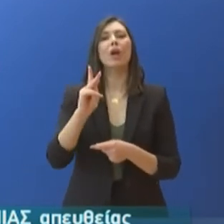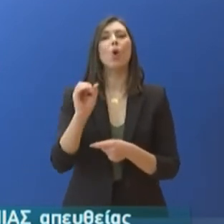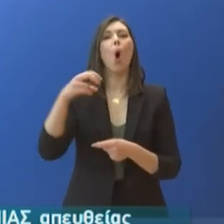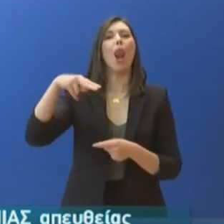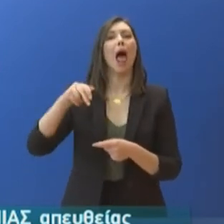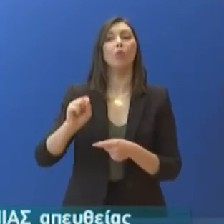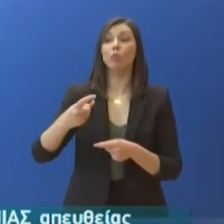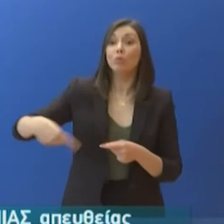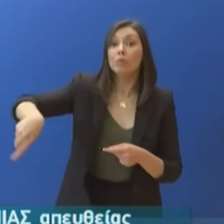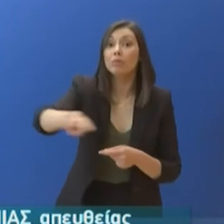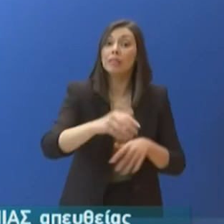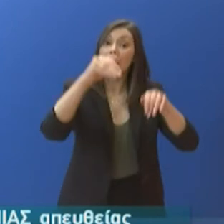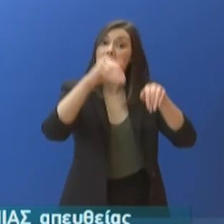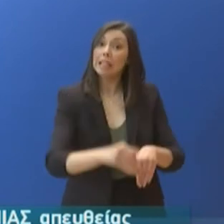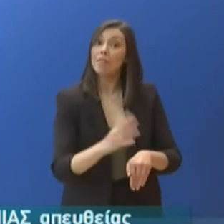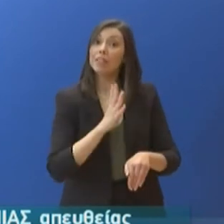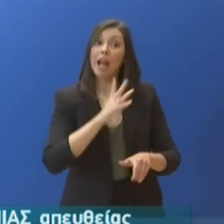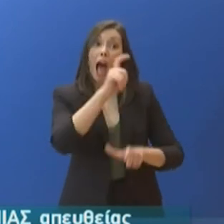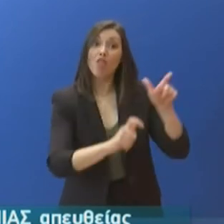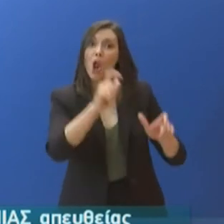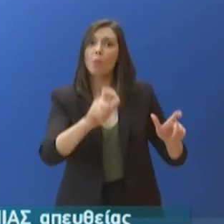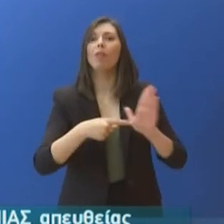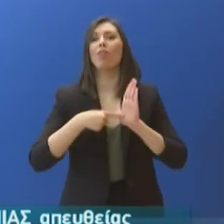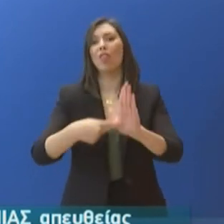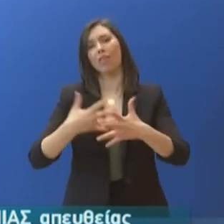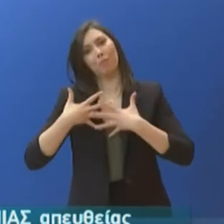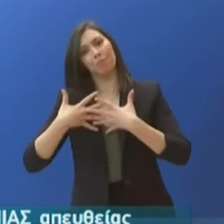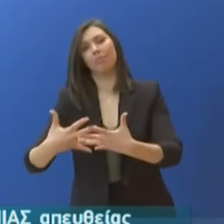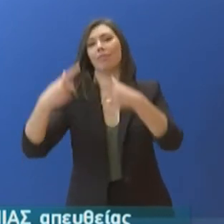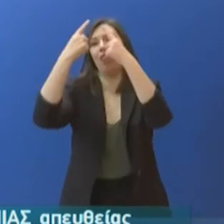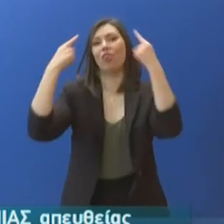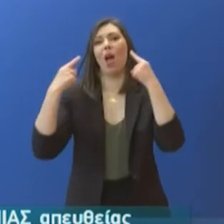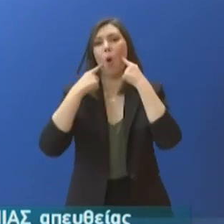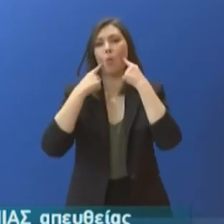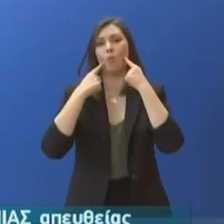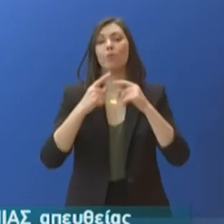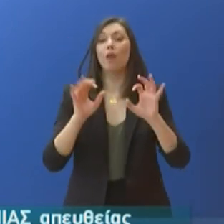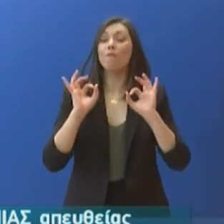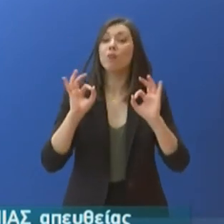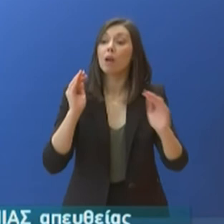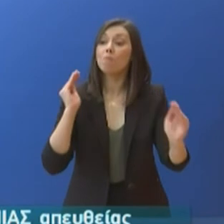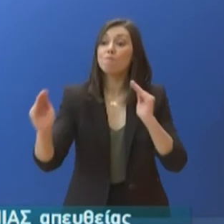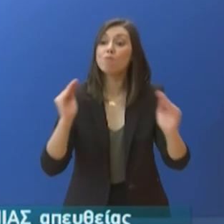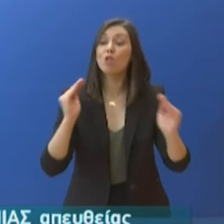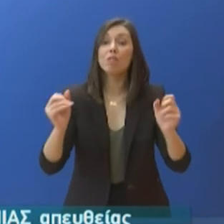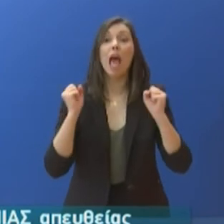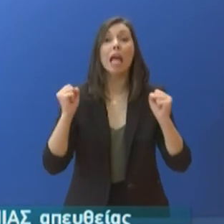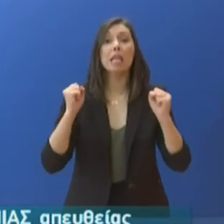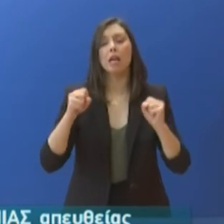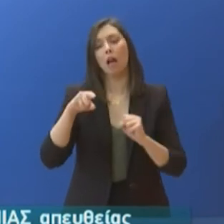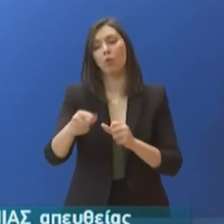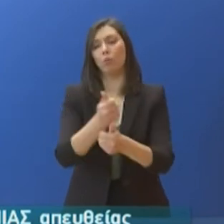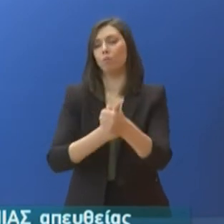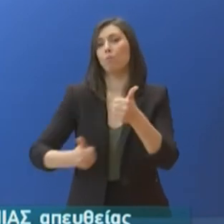αποτελεί έκφρασης αγάπης και στο Θεό». Η προστασία της δημόσιας υγείας αποτελεί το πρώτο μέλημα της κυβέρνησης απέναντι στις προκλήσεις